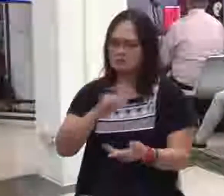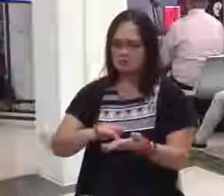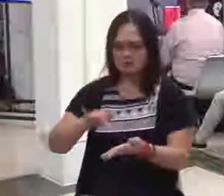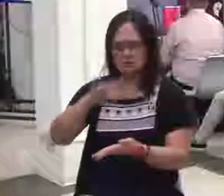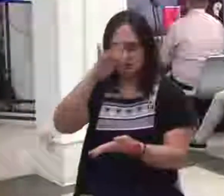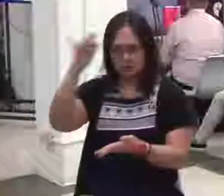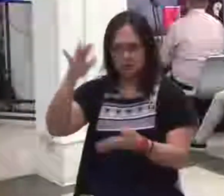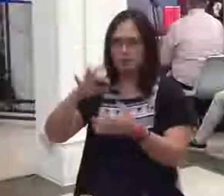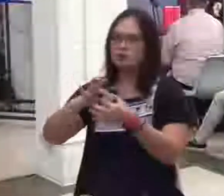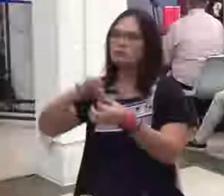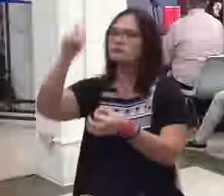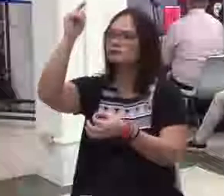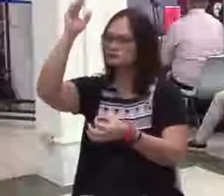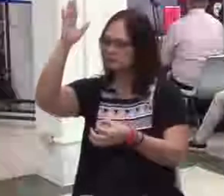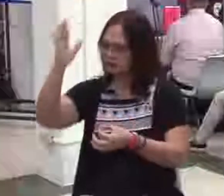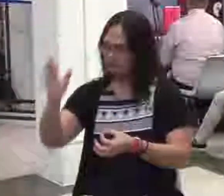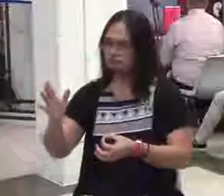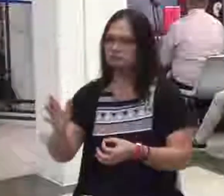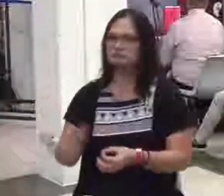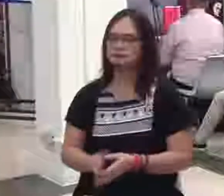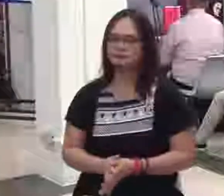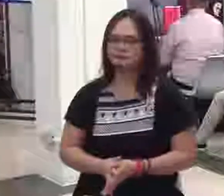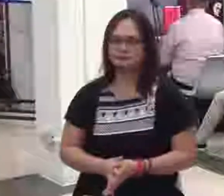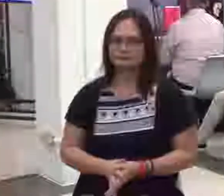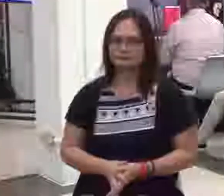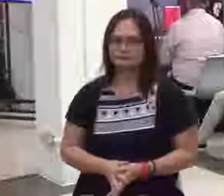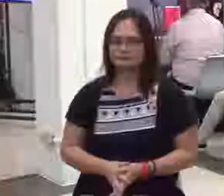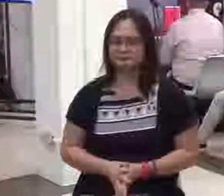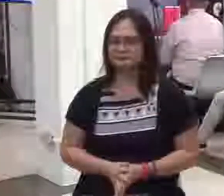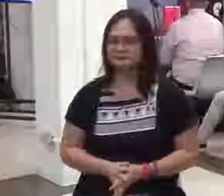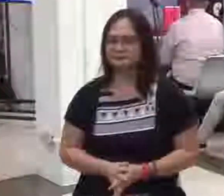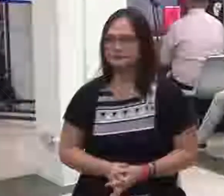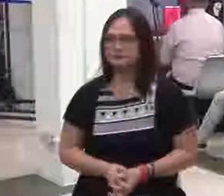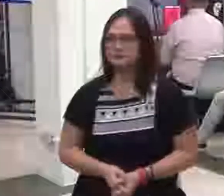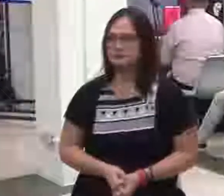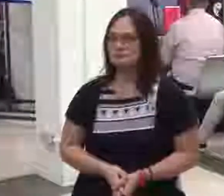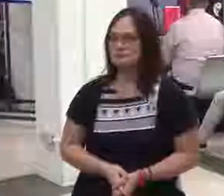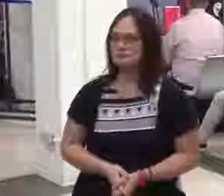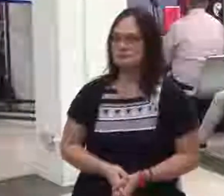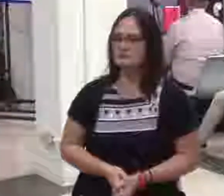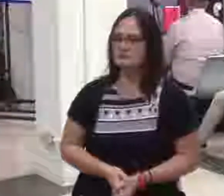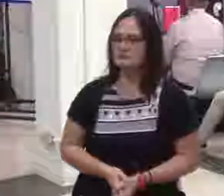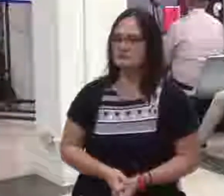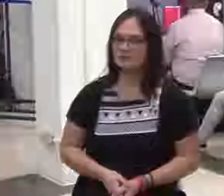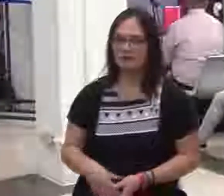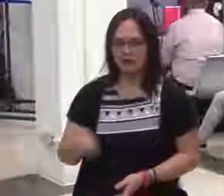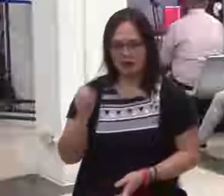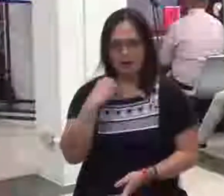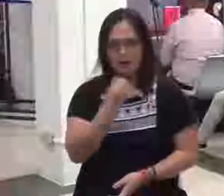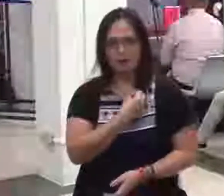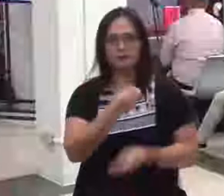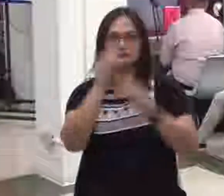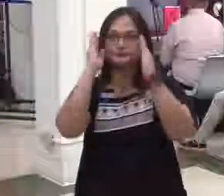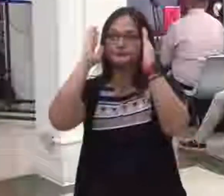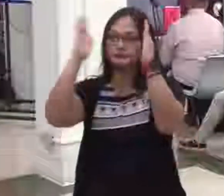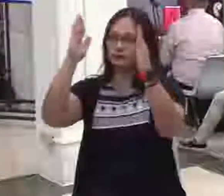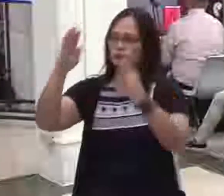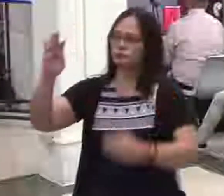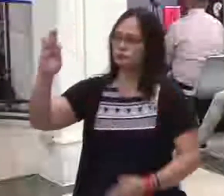Amen. Ayusin po natin sapagkat ang focus po natin ngayon ay being enriched